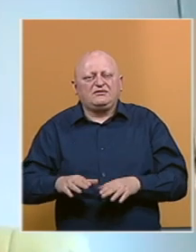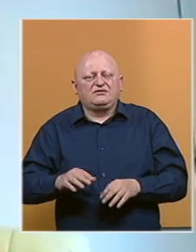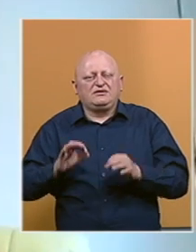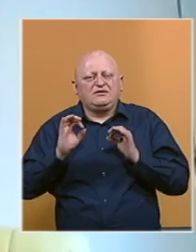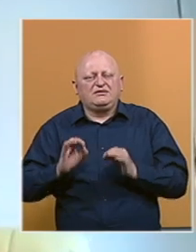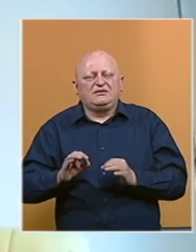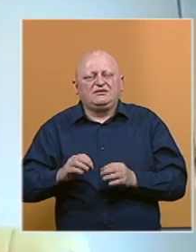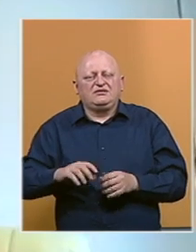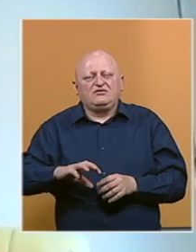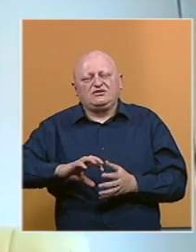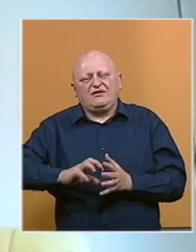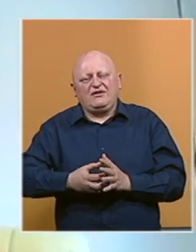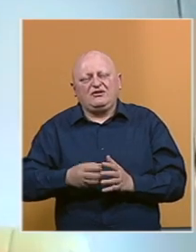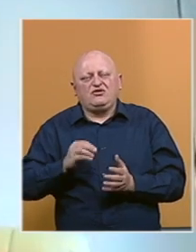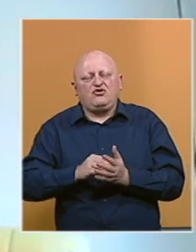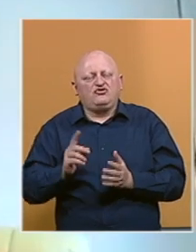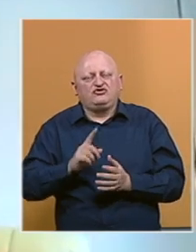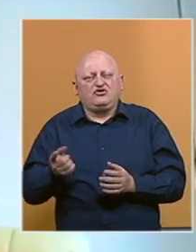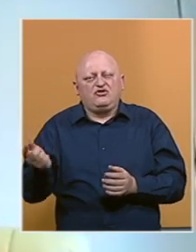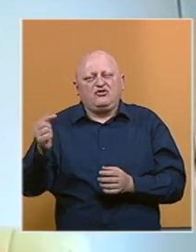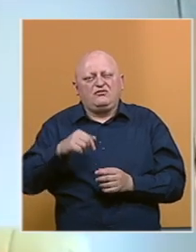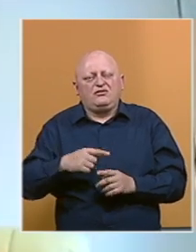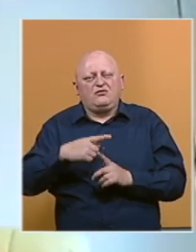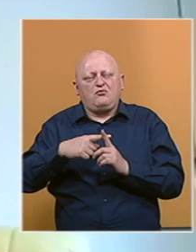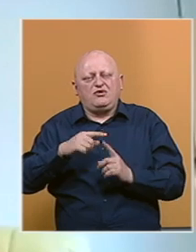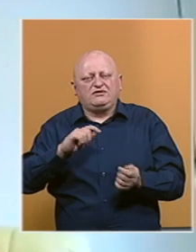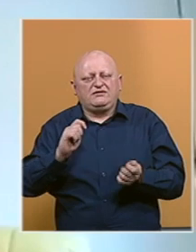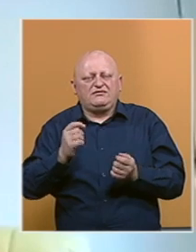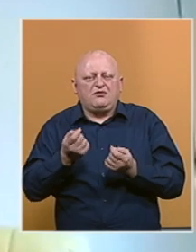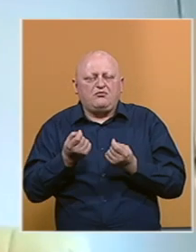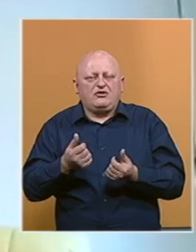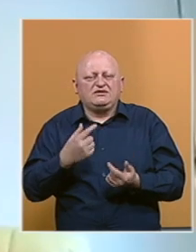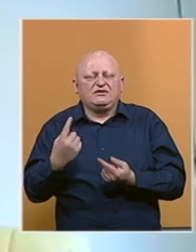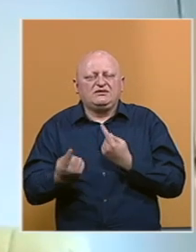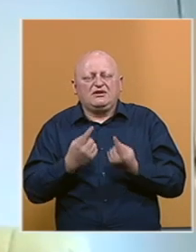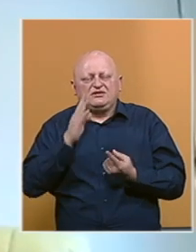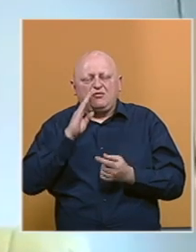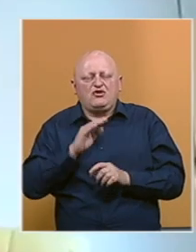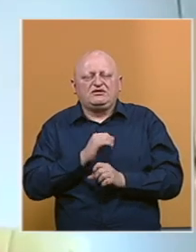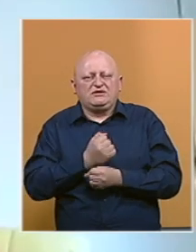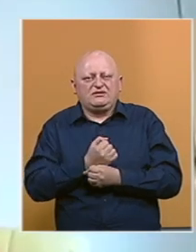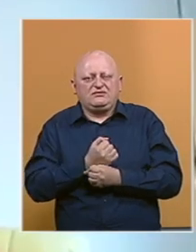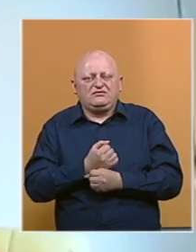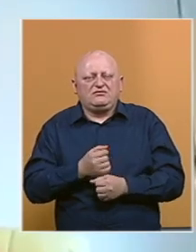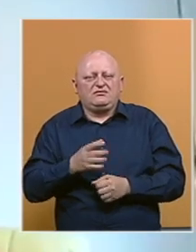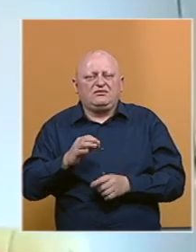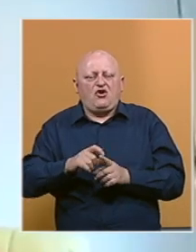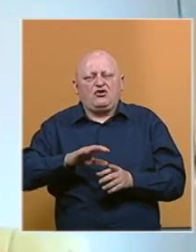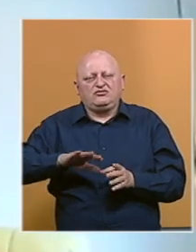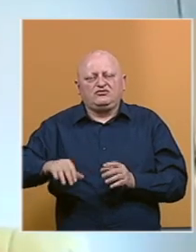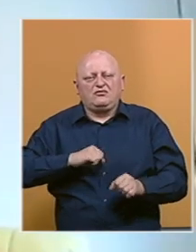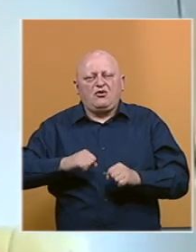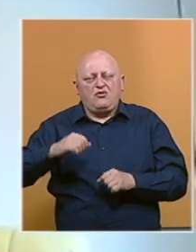sigurnostni ventil kada još uvijek nije došlo do pozitivne procjene situacije u Bosni i Hercegovini od strane